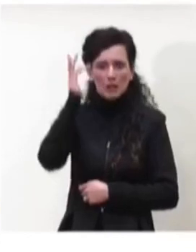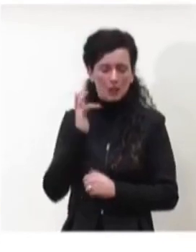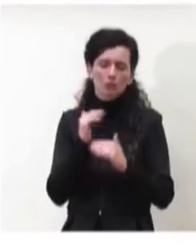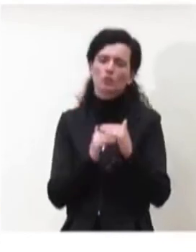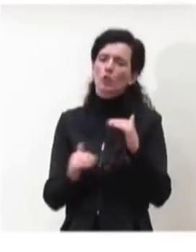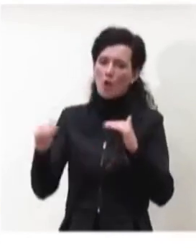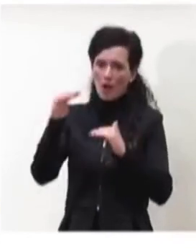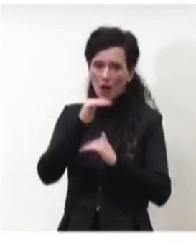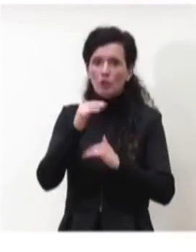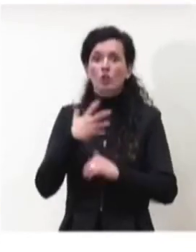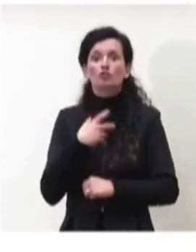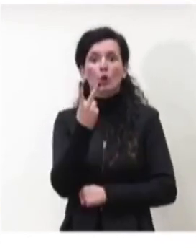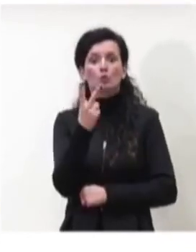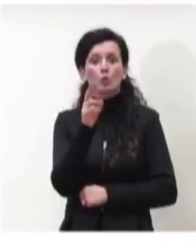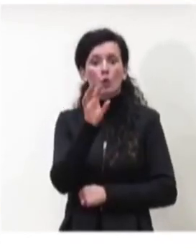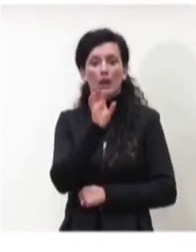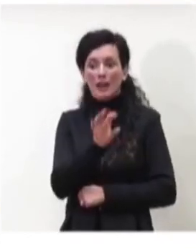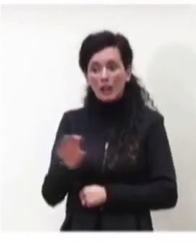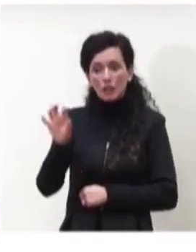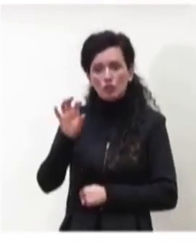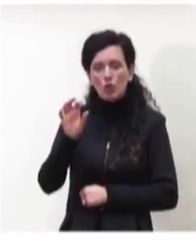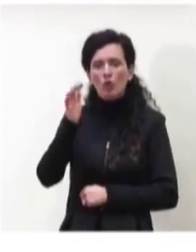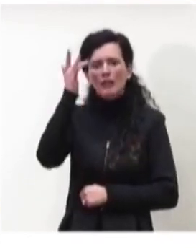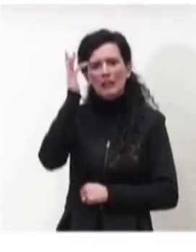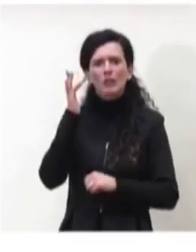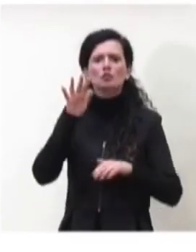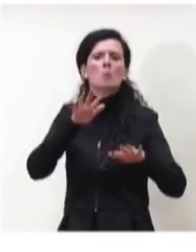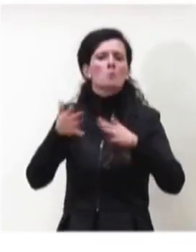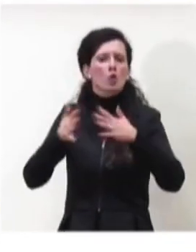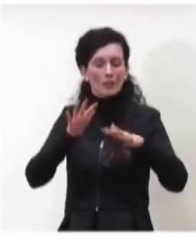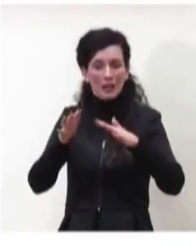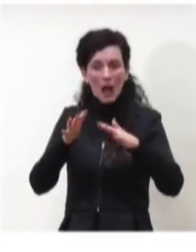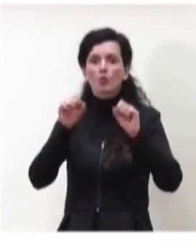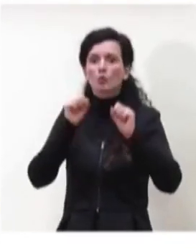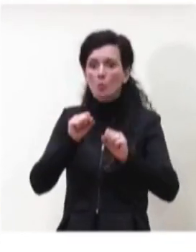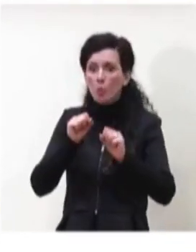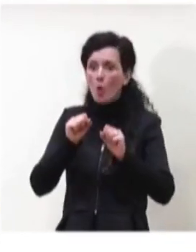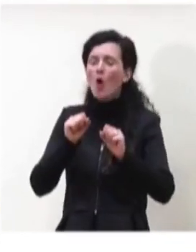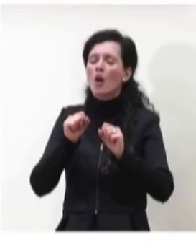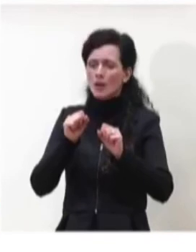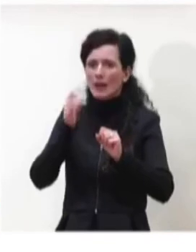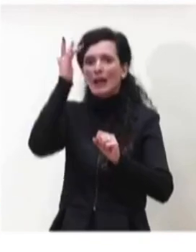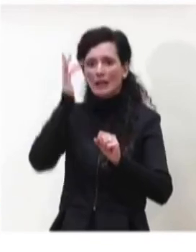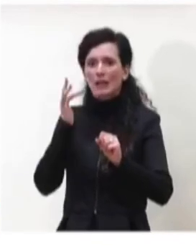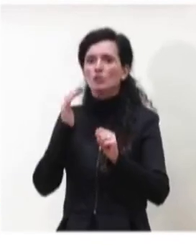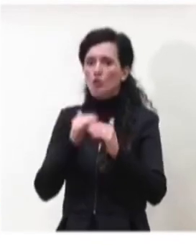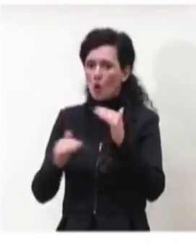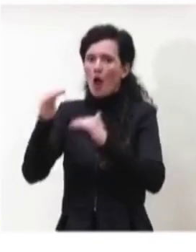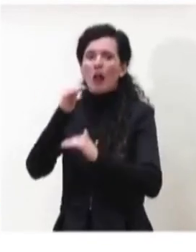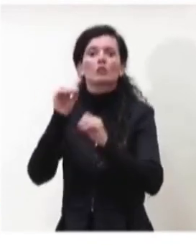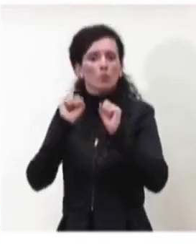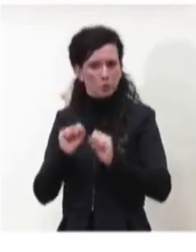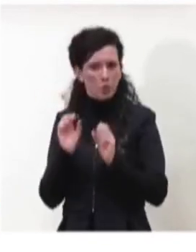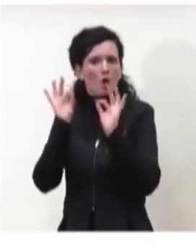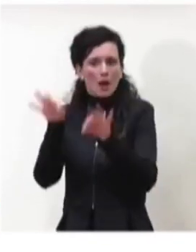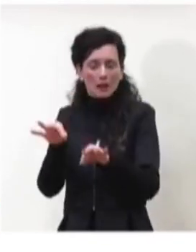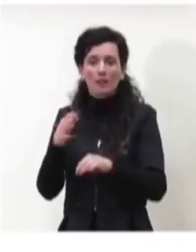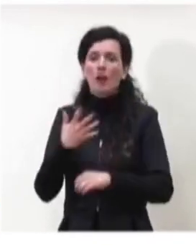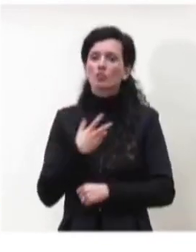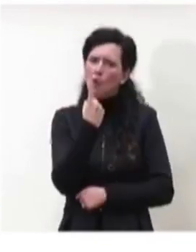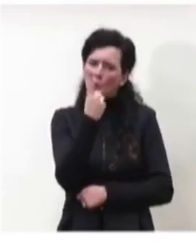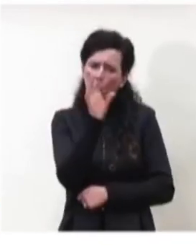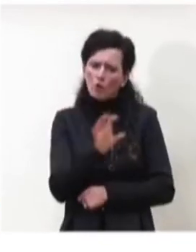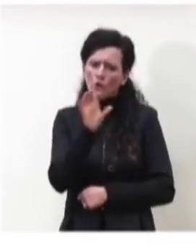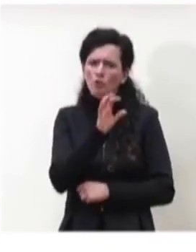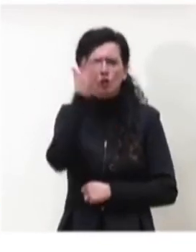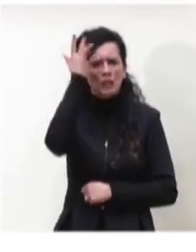due regioni a rischio moderato con alta probabilità di progressione a rischio alto e sostanzialmente una regione a rischio